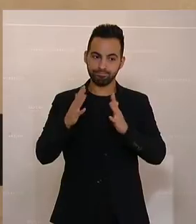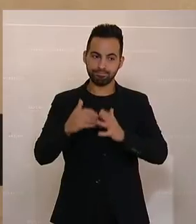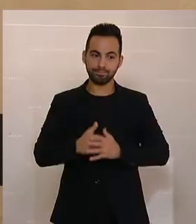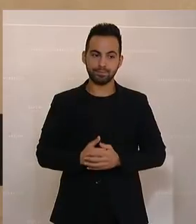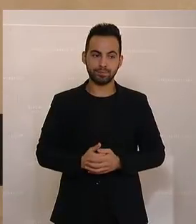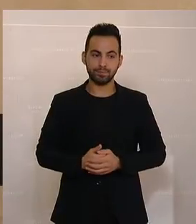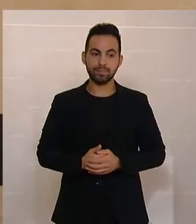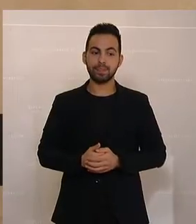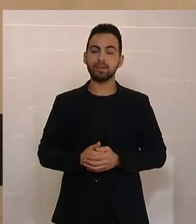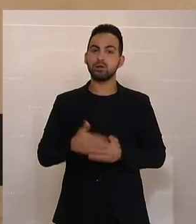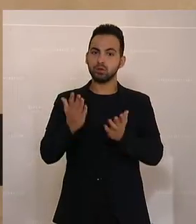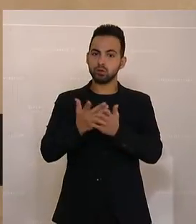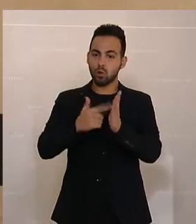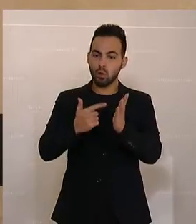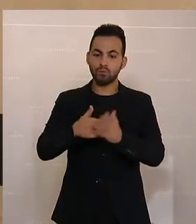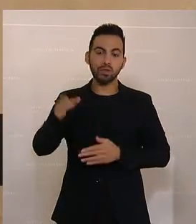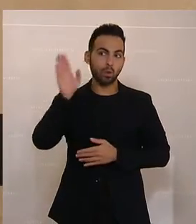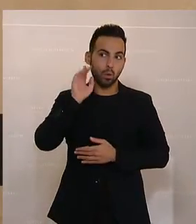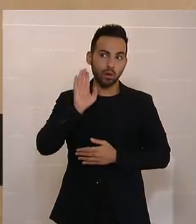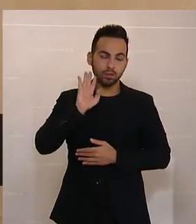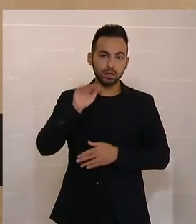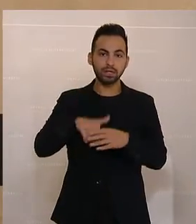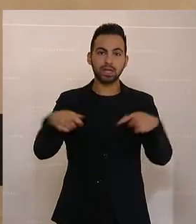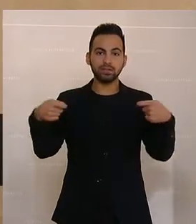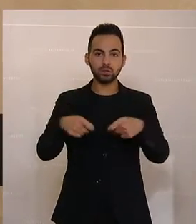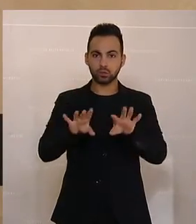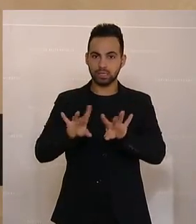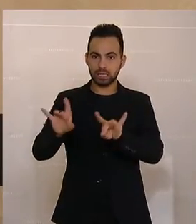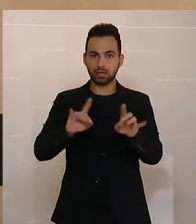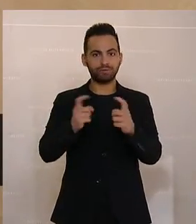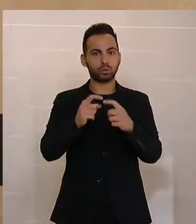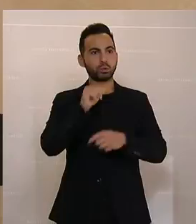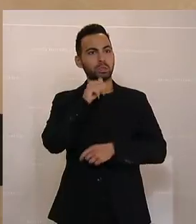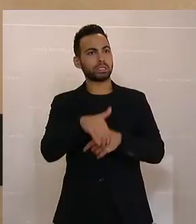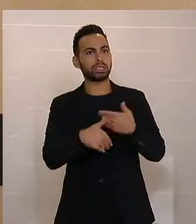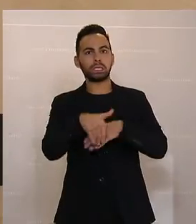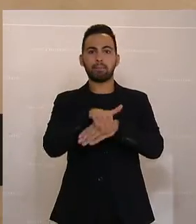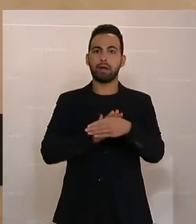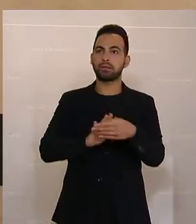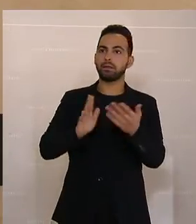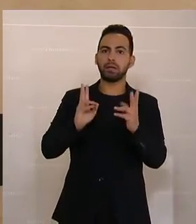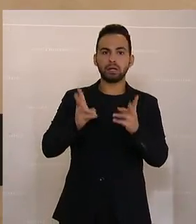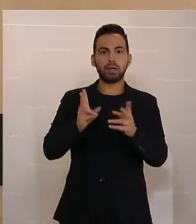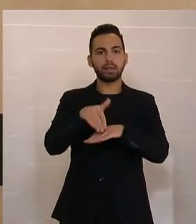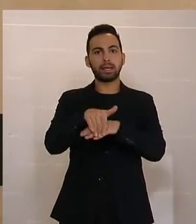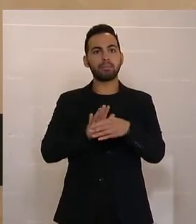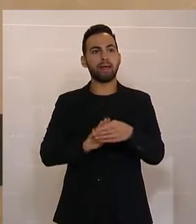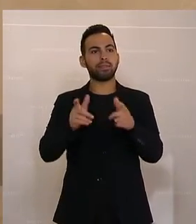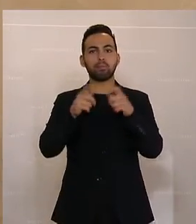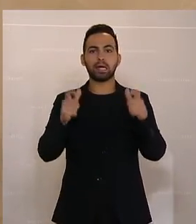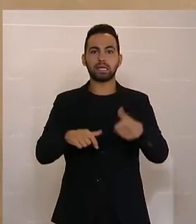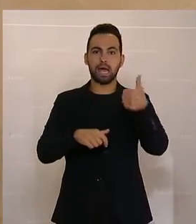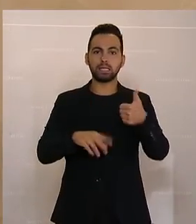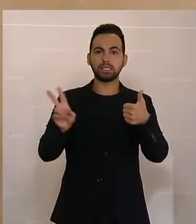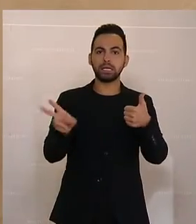Wir haben mehrmals gehört, die Investitionstätigkeit funktioniert nicht. Die Gemeinden können das Gemeindepaket 1 nicht